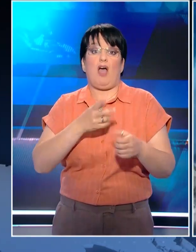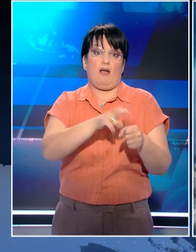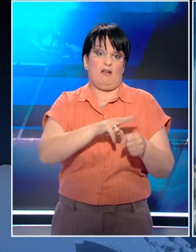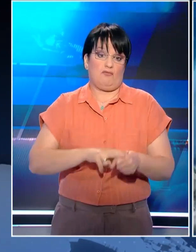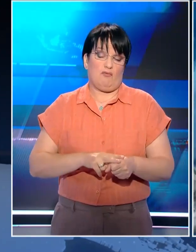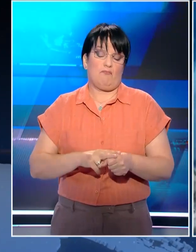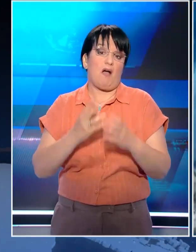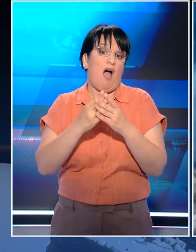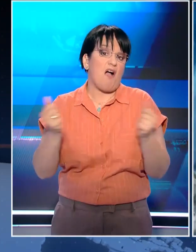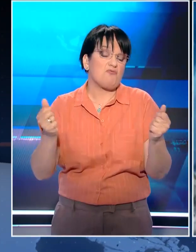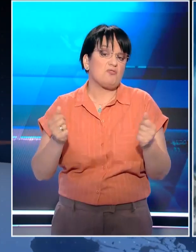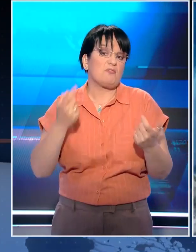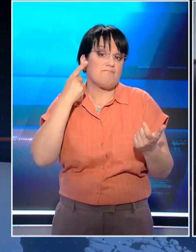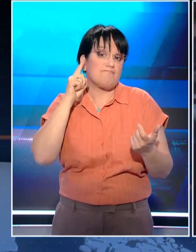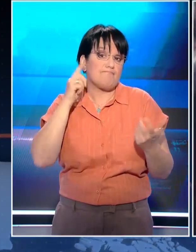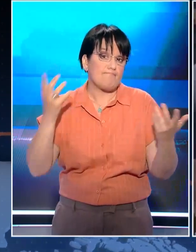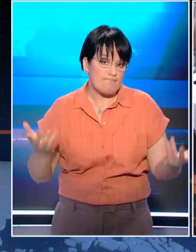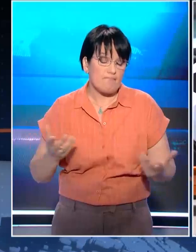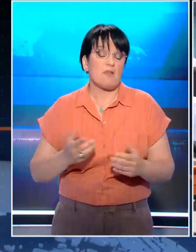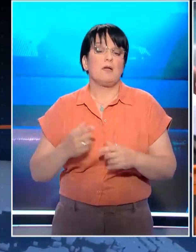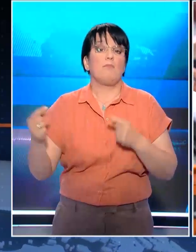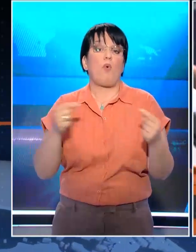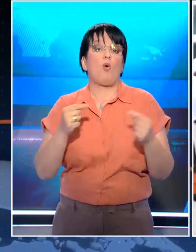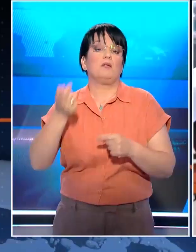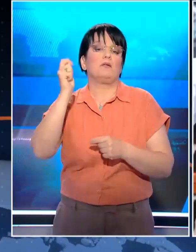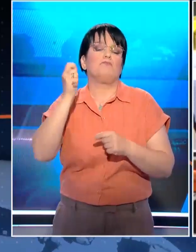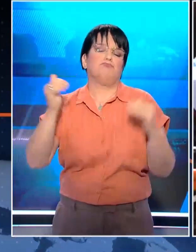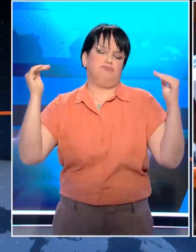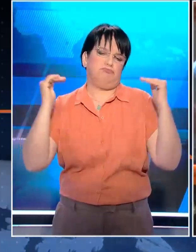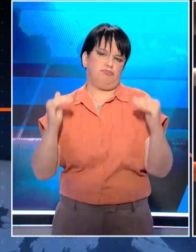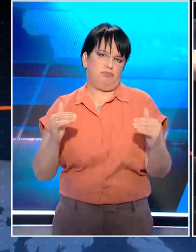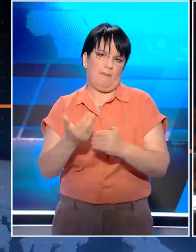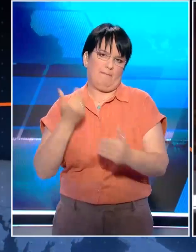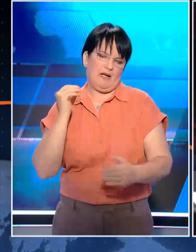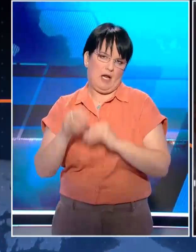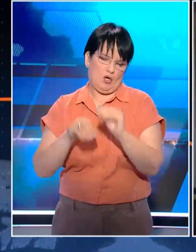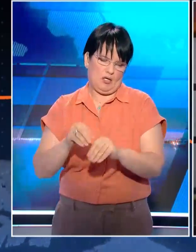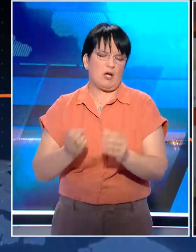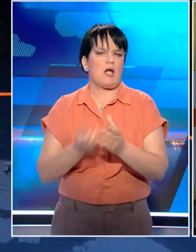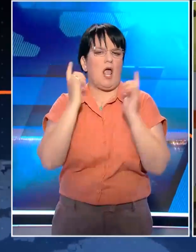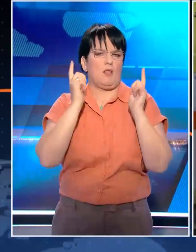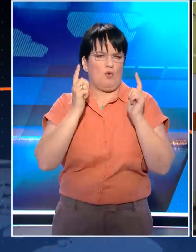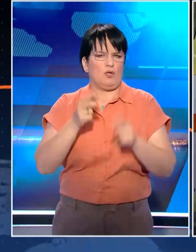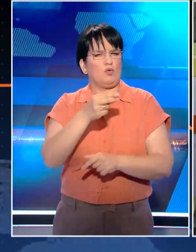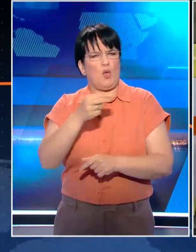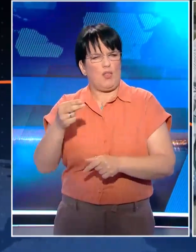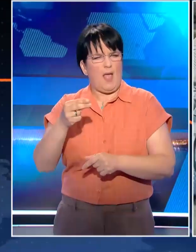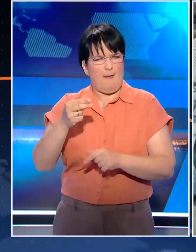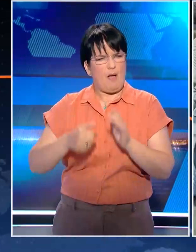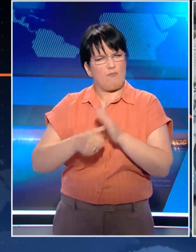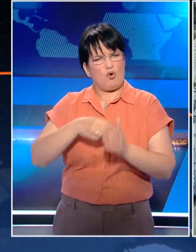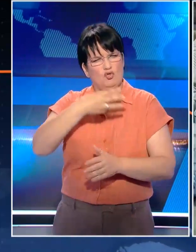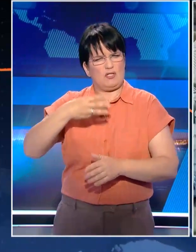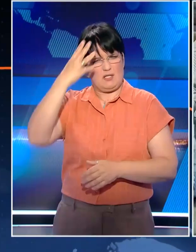αριθμό αγνοωμένων ανεβάζει το πολιτικό θερμόμετρο λίγες ημέρες πριν από τις εκλογές. Η Ν.Δ. με αφορμή την επίσκεψη του